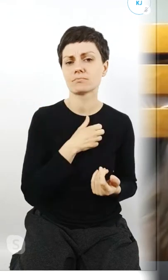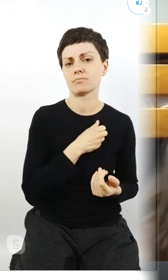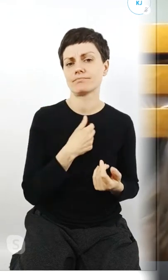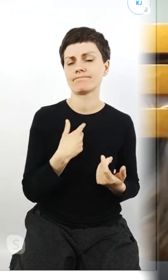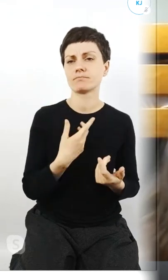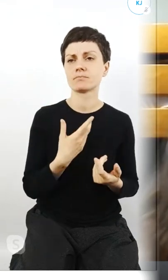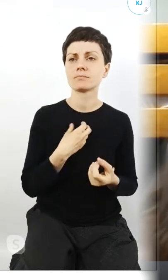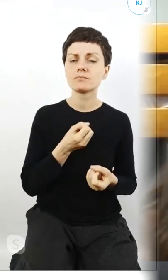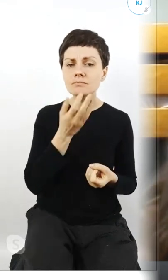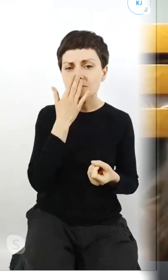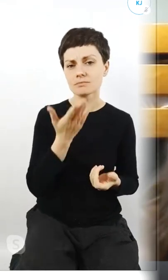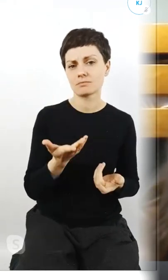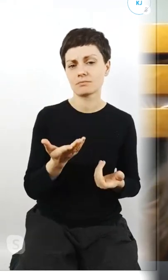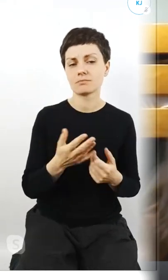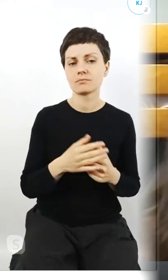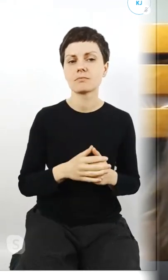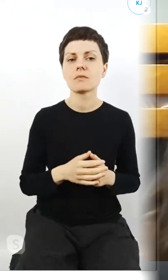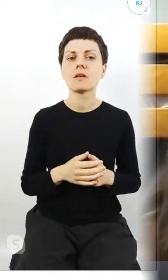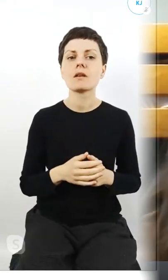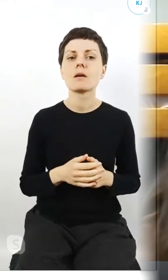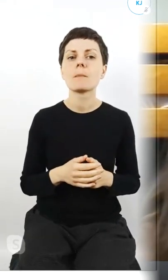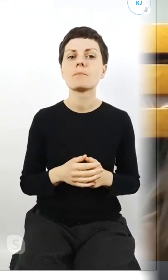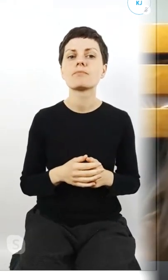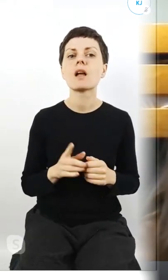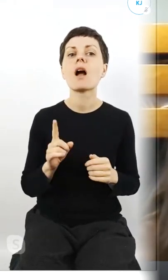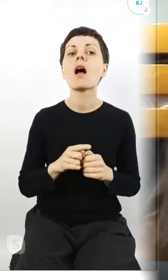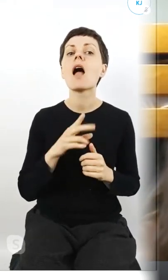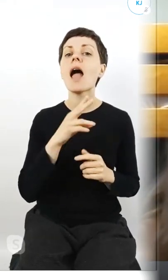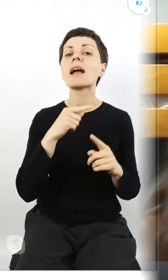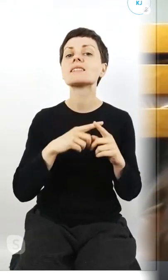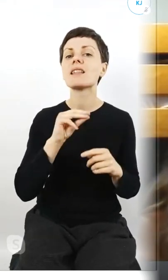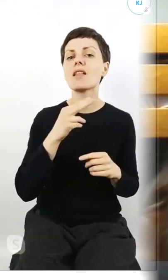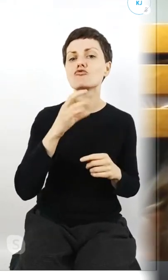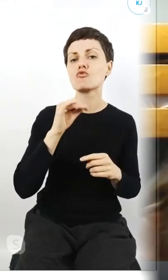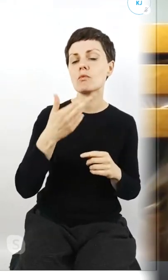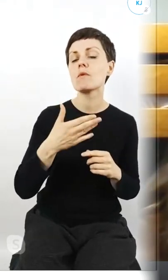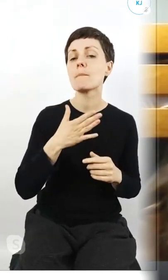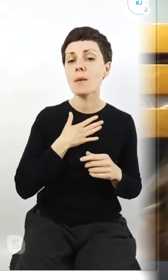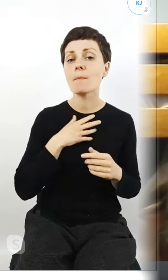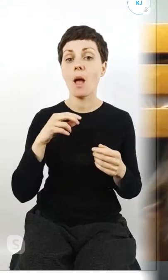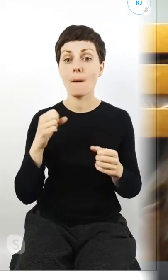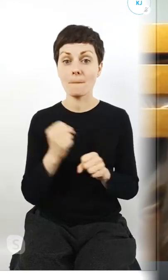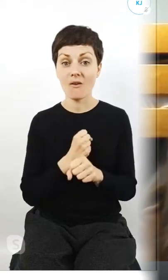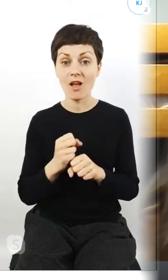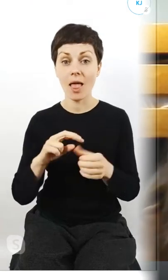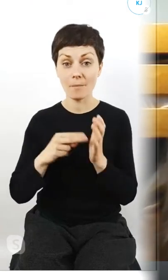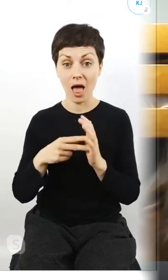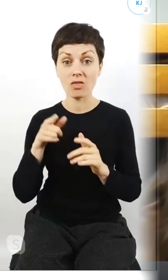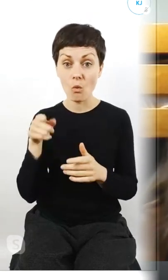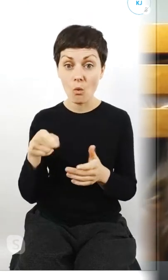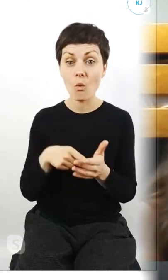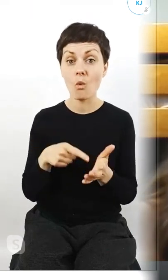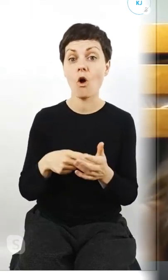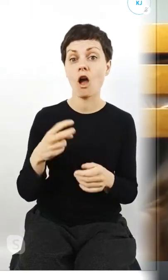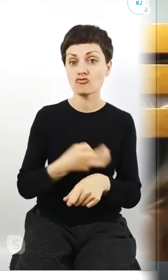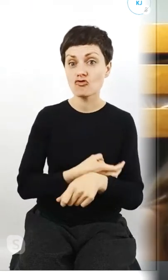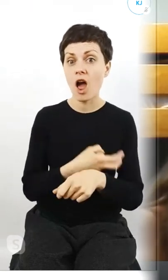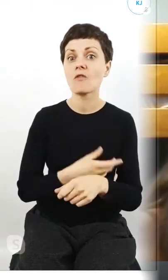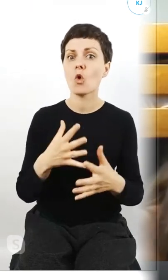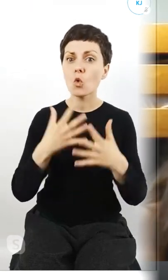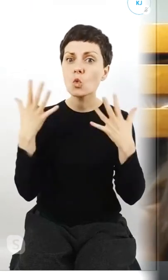A co do extension to też mieliśmy takie bardziej poważniejsze też plany na czerwiec i to mogły być duże wydarzenie w